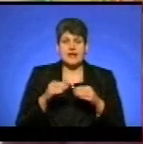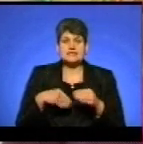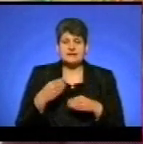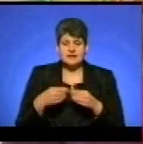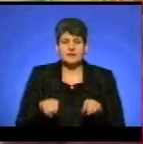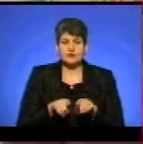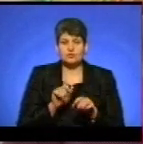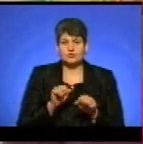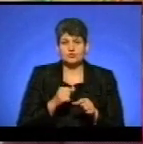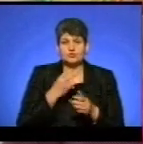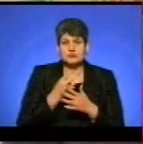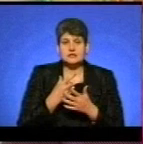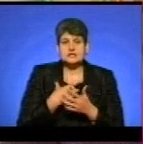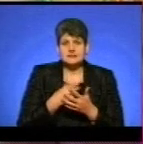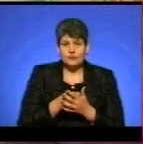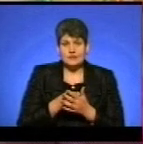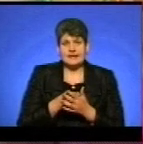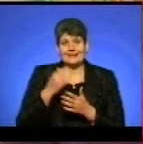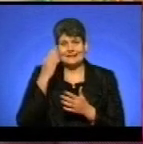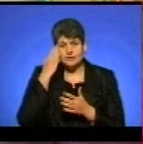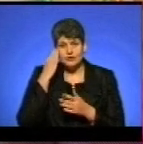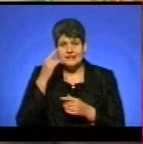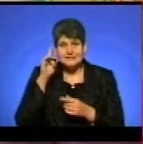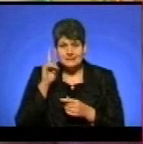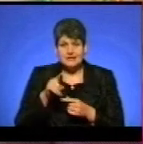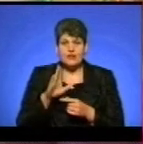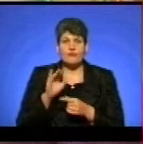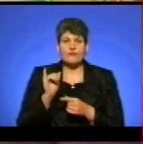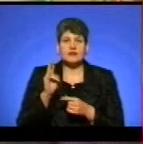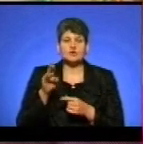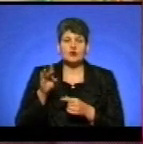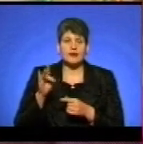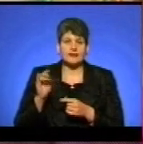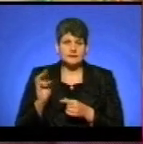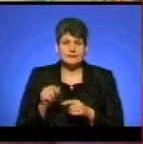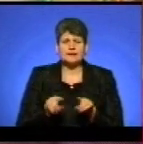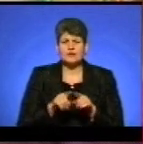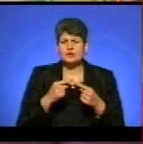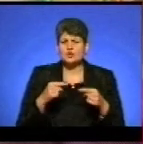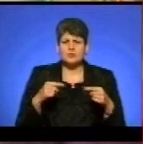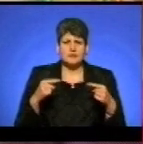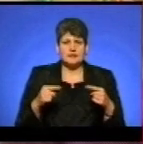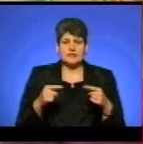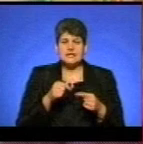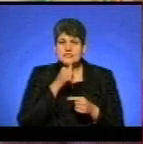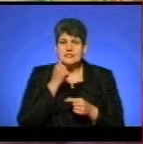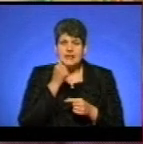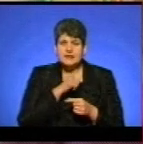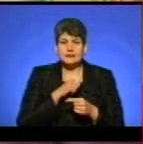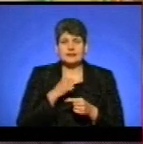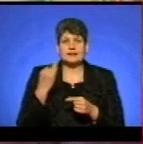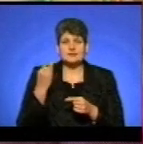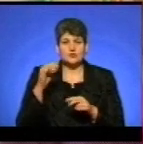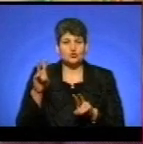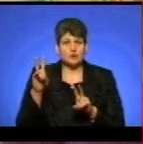також можуть проявити свої інтелектуальні знання у вікторині. Також різноманітні загадки на історичну